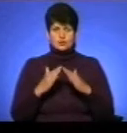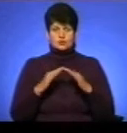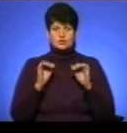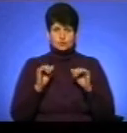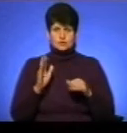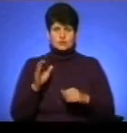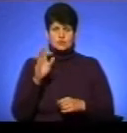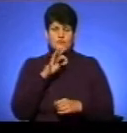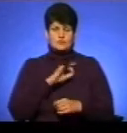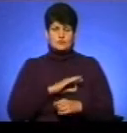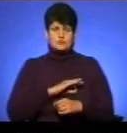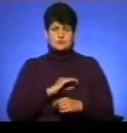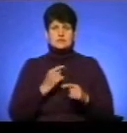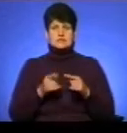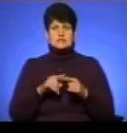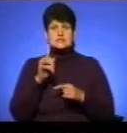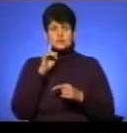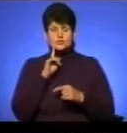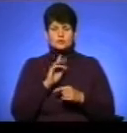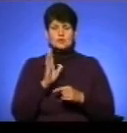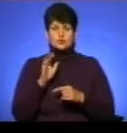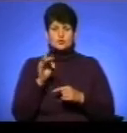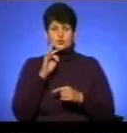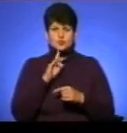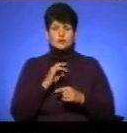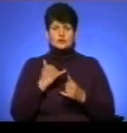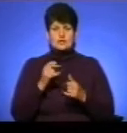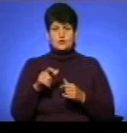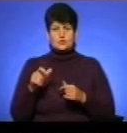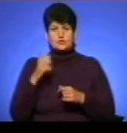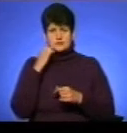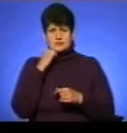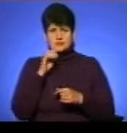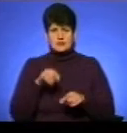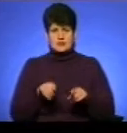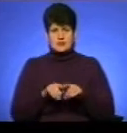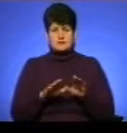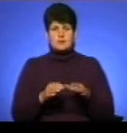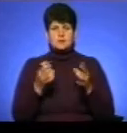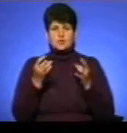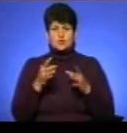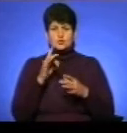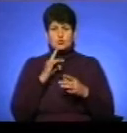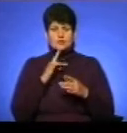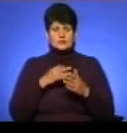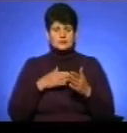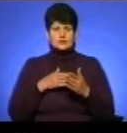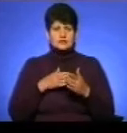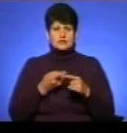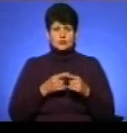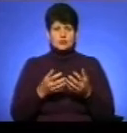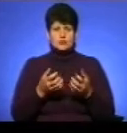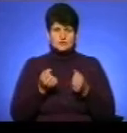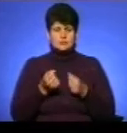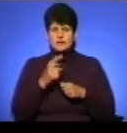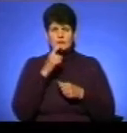використовувати. І це зручно, це буде зручно для людей навіть похилого віку. Ми просто поки з тим не стикнемся, ми по